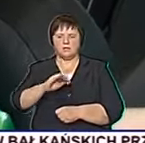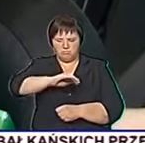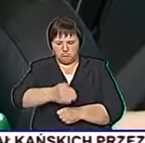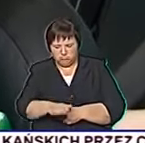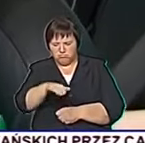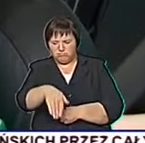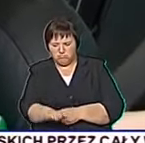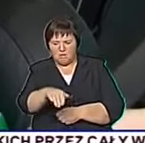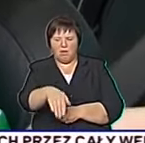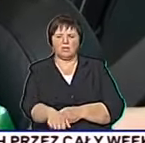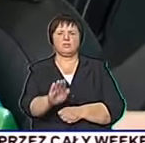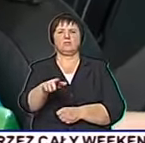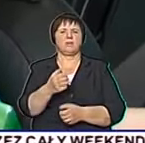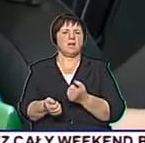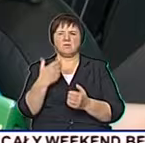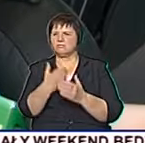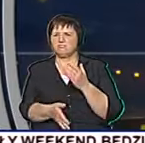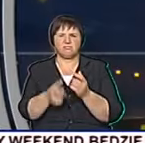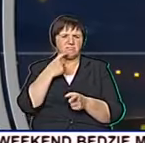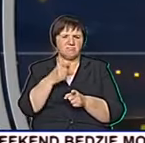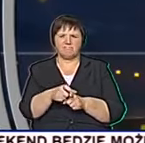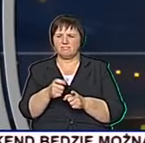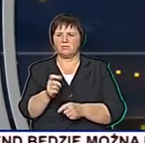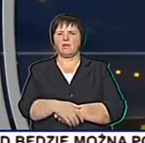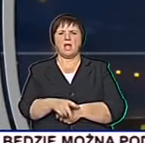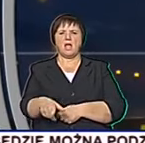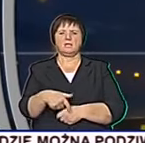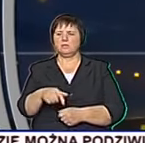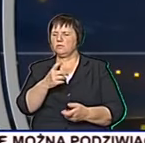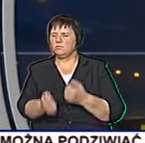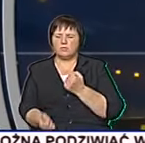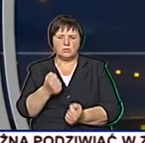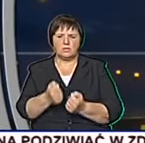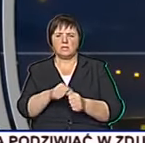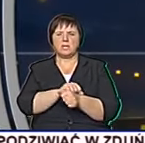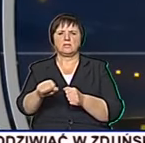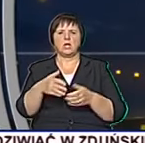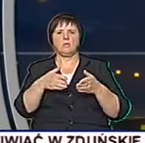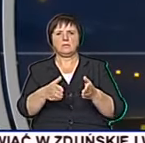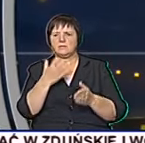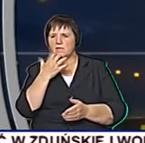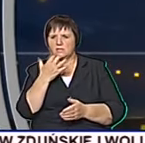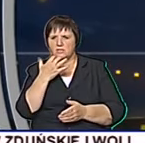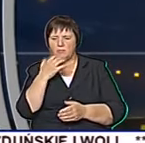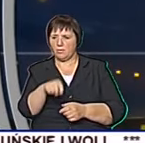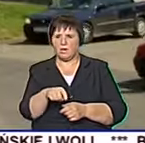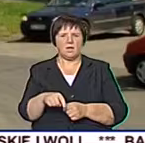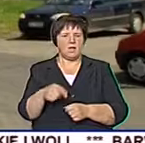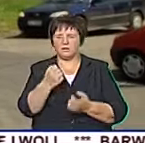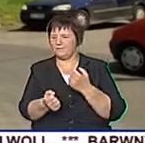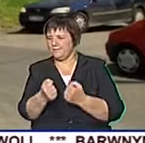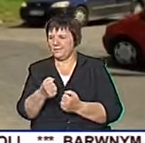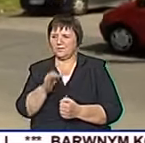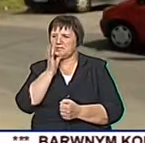takich rzeczy. Szkodę słów. Kluczem do tej drogowej zagadki jest ulica Ciepła, choć w tej sytuacji o ciepłe słowa